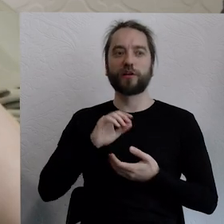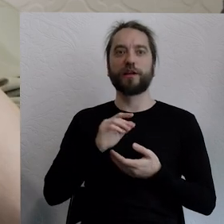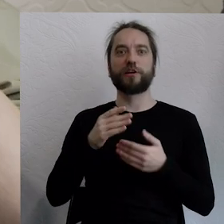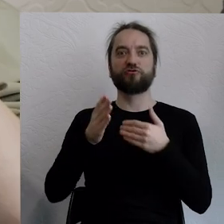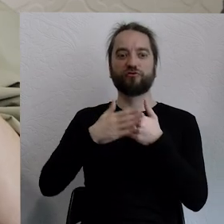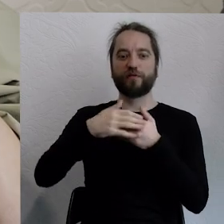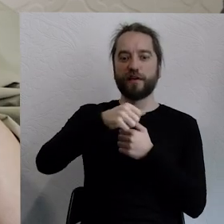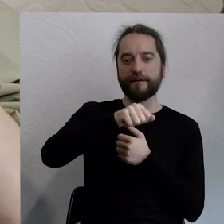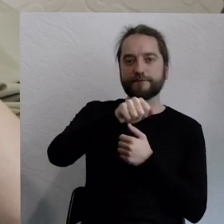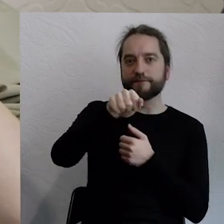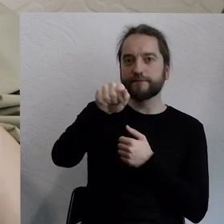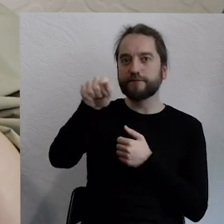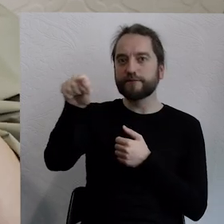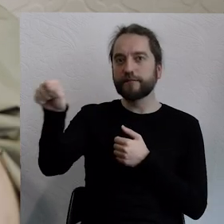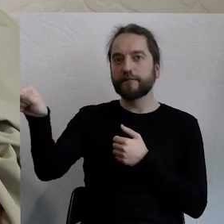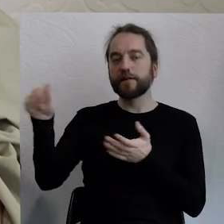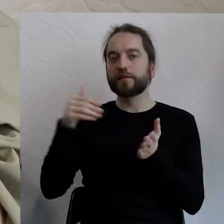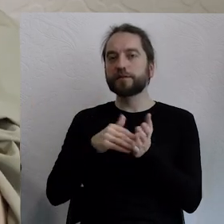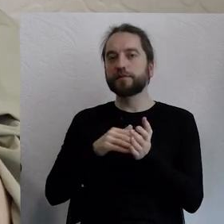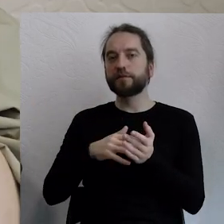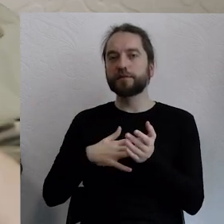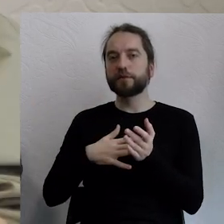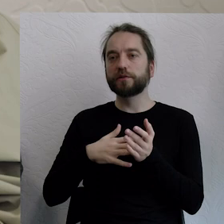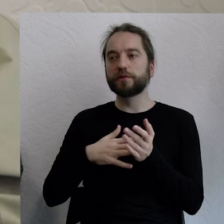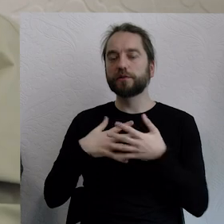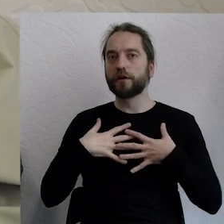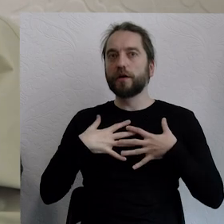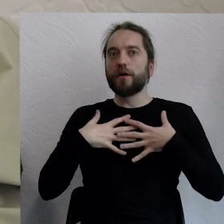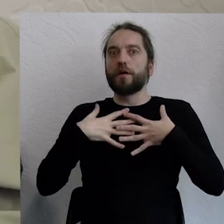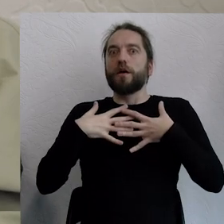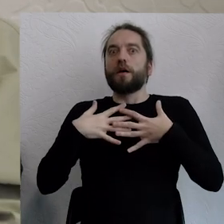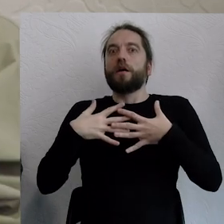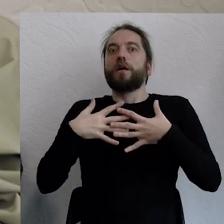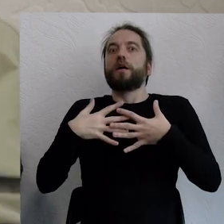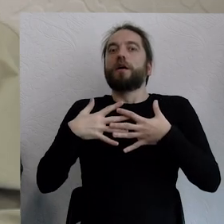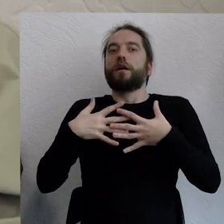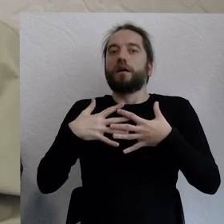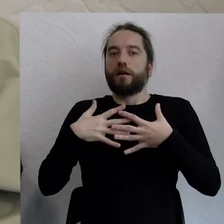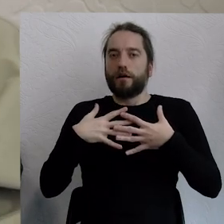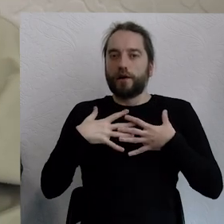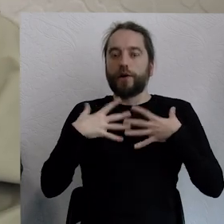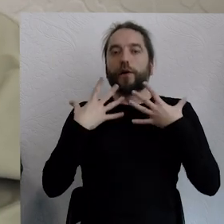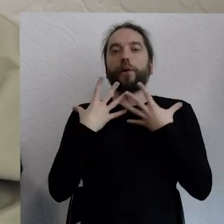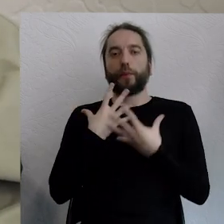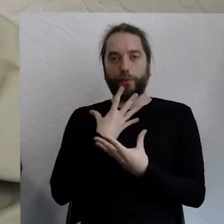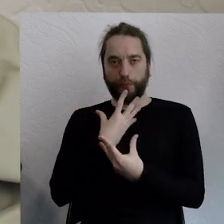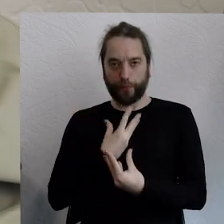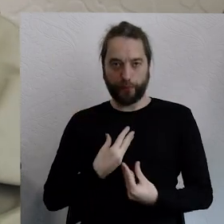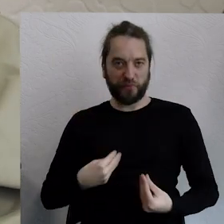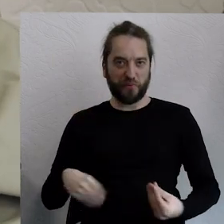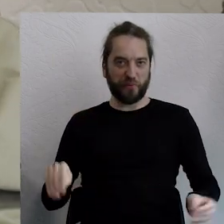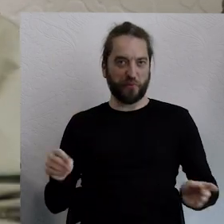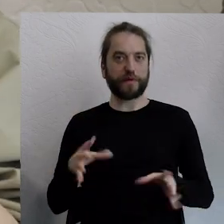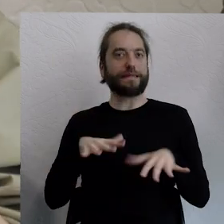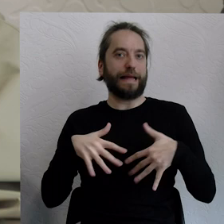drzwi trzeba było wrzucić z siebie taki bardzo głęboki oddech i on musiał spłynąć. Nie, tam